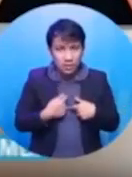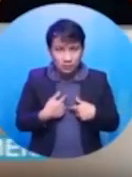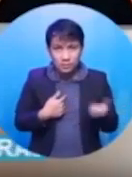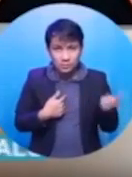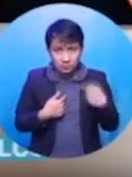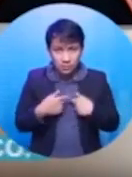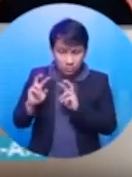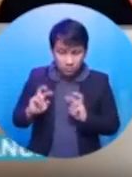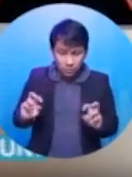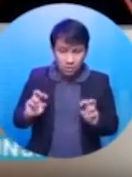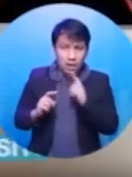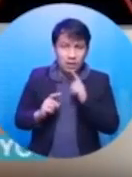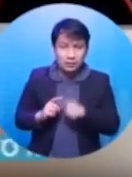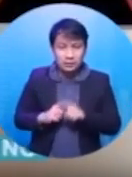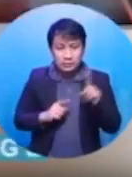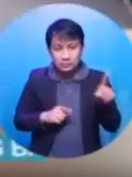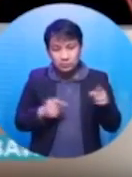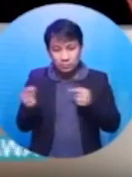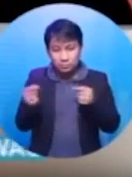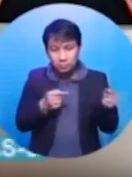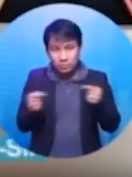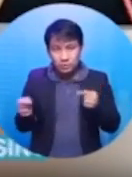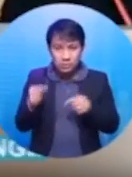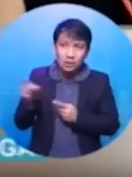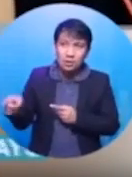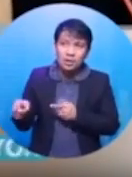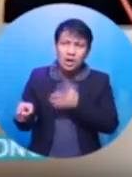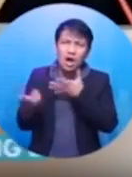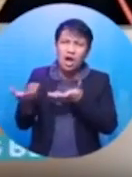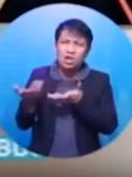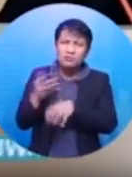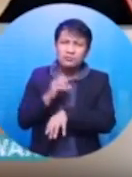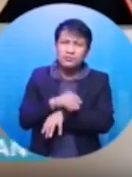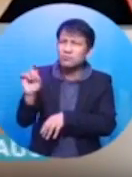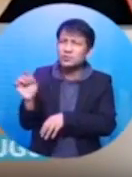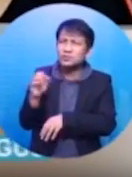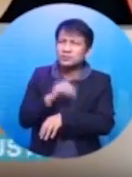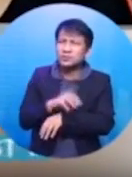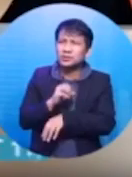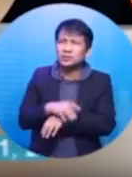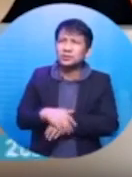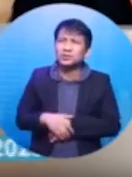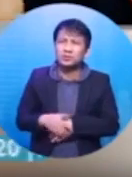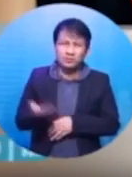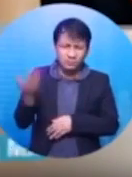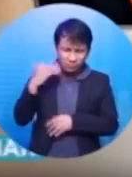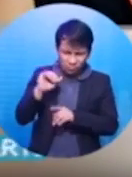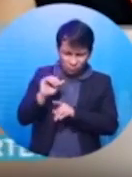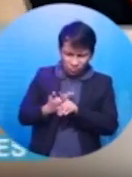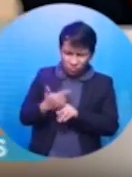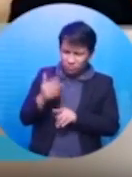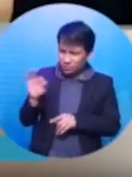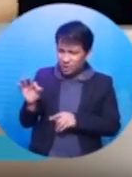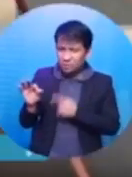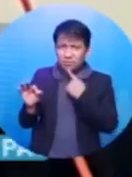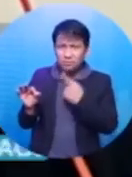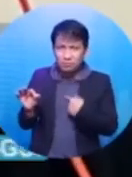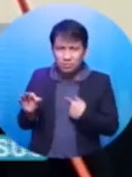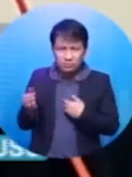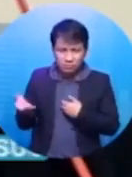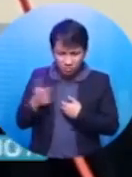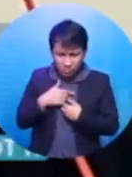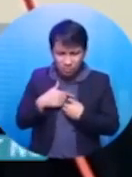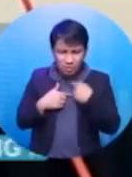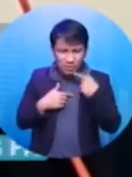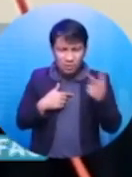Nabangkit mo sa aming research na isa doon sa pinag-awayan niyo ay chismes. Ano'y sinichismes niya sa'yo? Noong August 9 po kasi, nagsagutan na